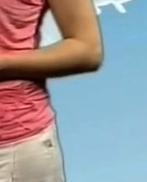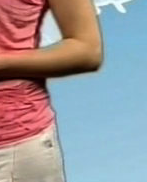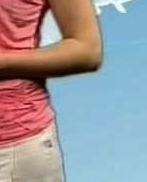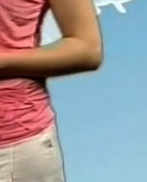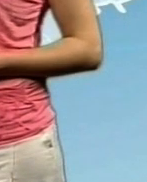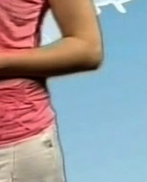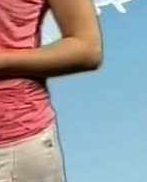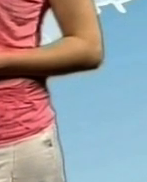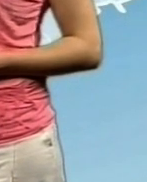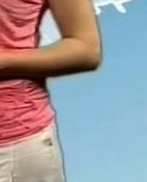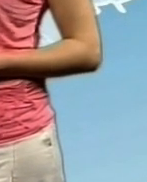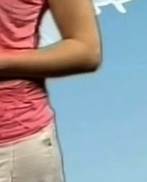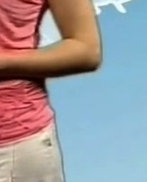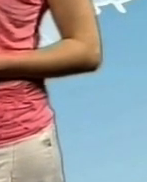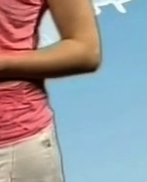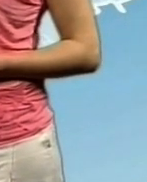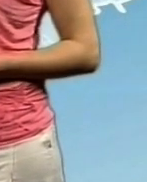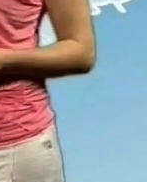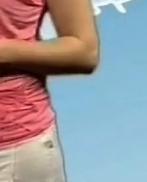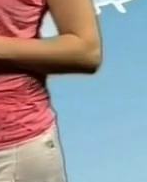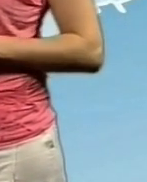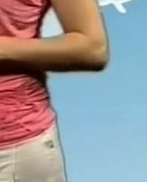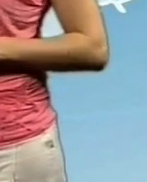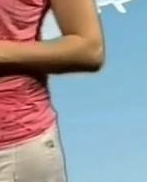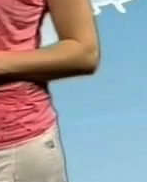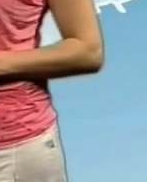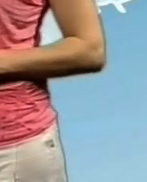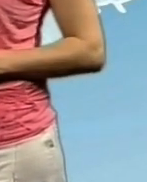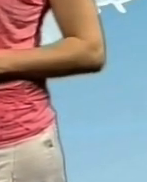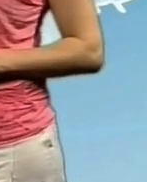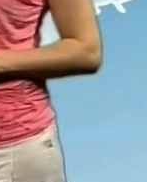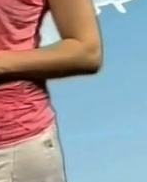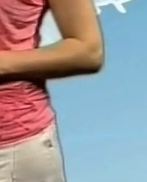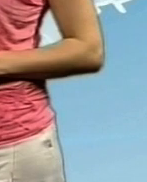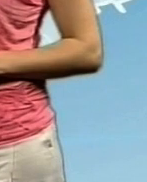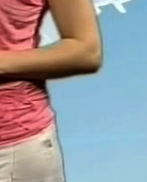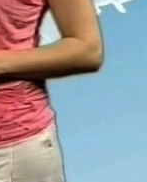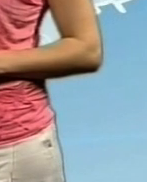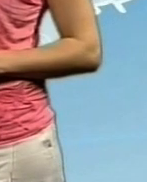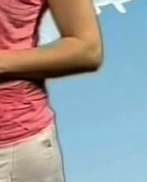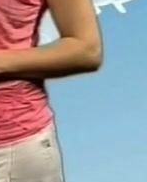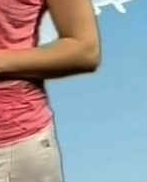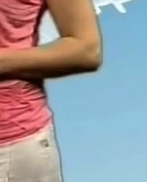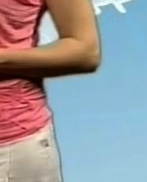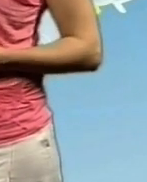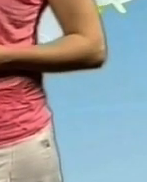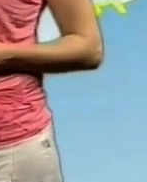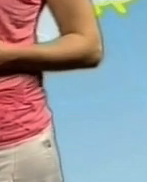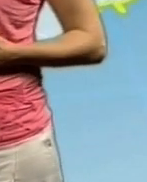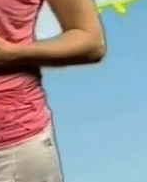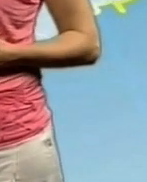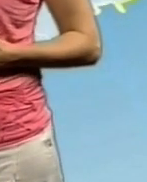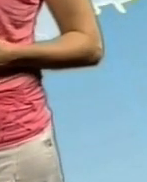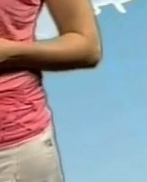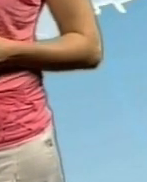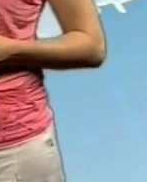шквалом та градом. Вітер південний з переходом на північно-західний – до 10 метрів за секунду. Під час шквалу